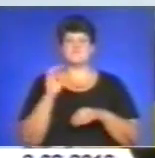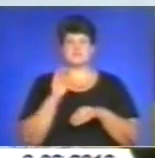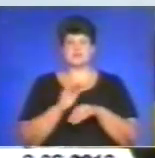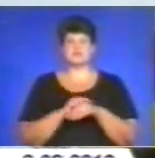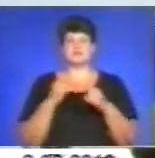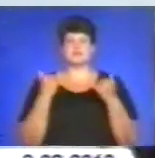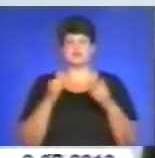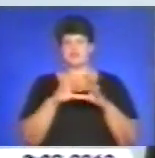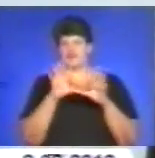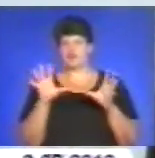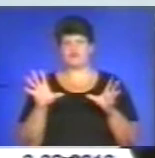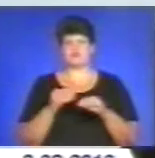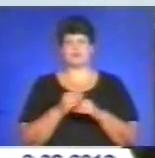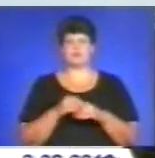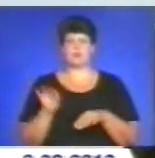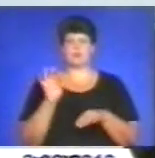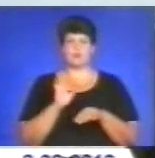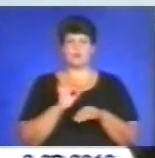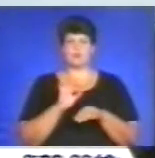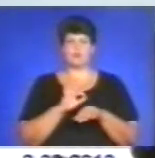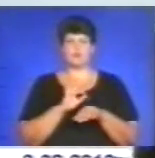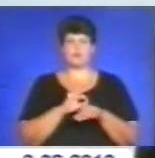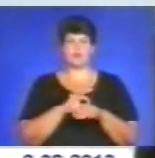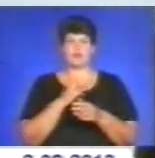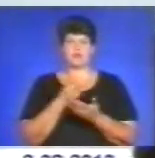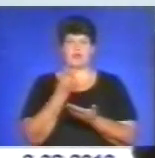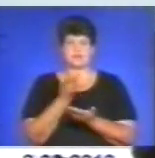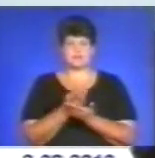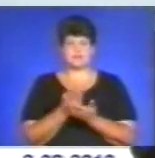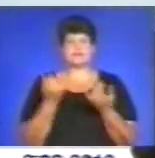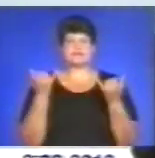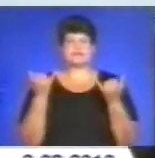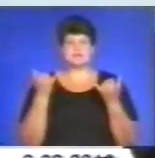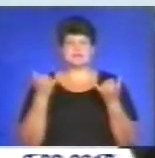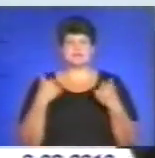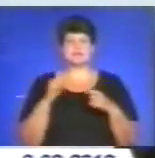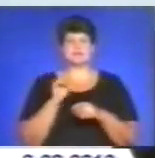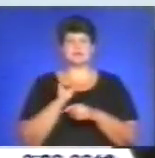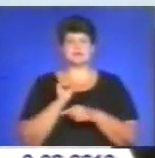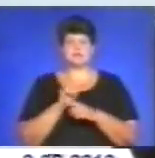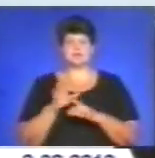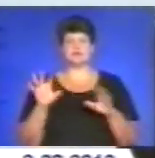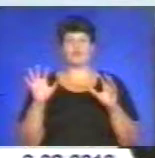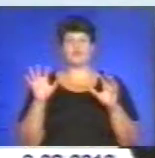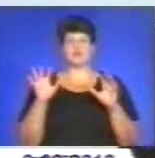сегодня все в больнице. Сейчас задача у нас, у власти, у